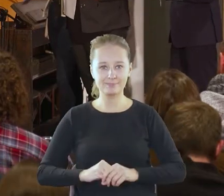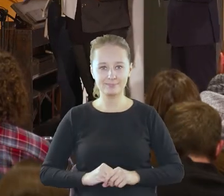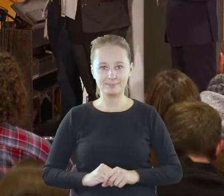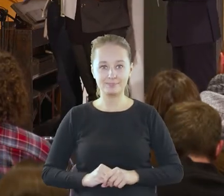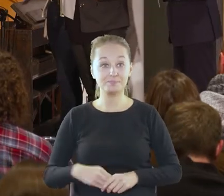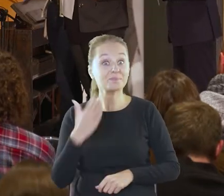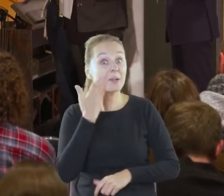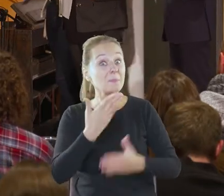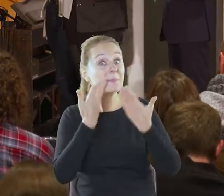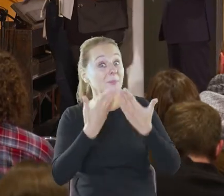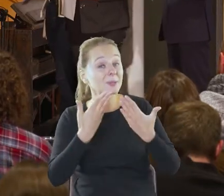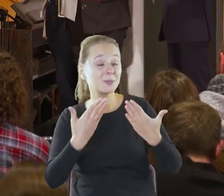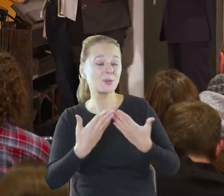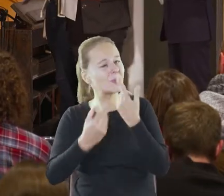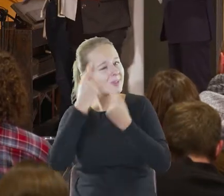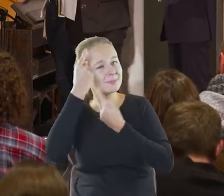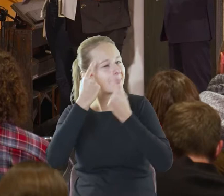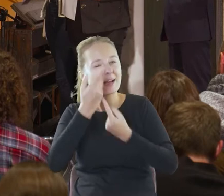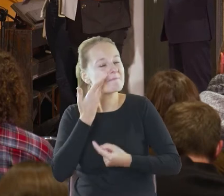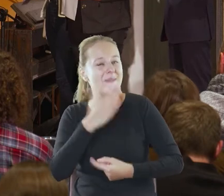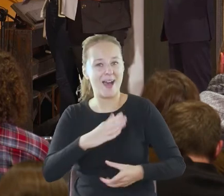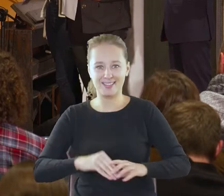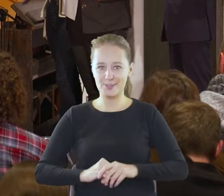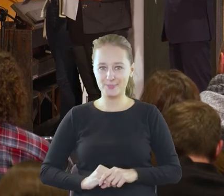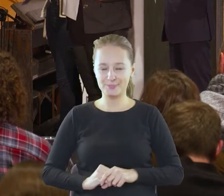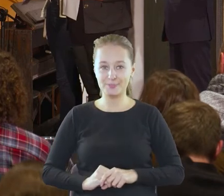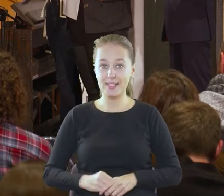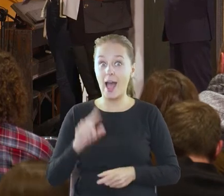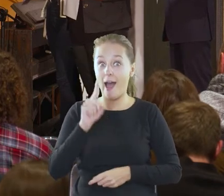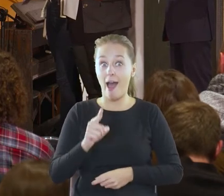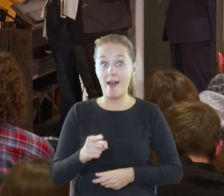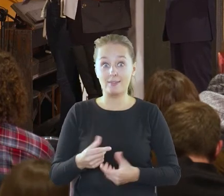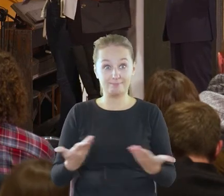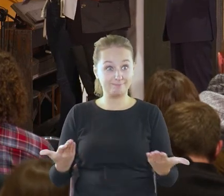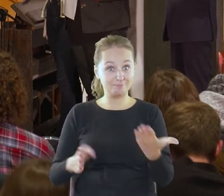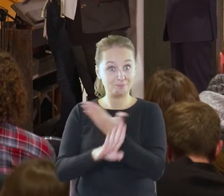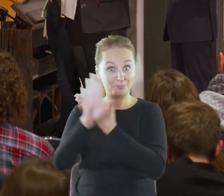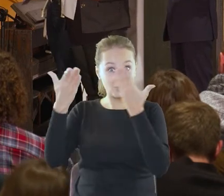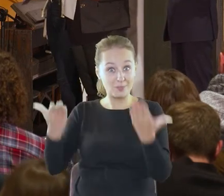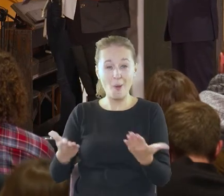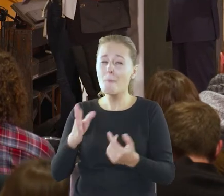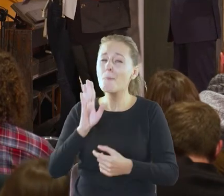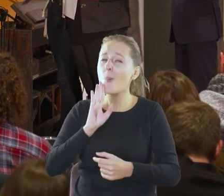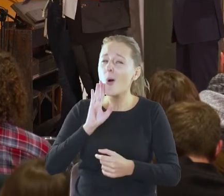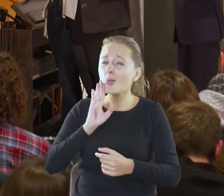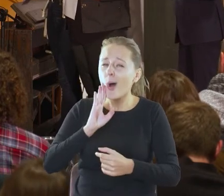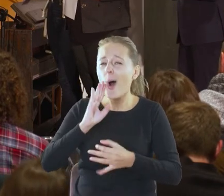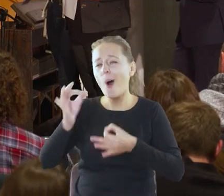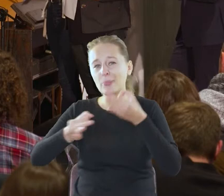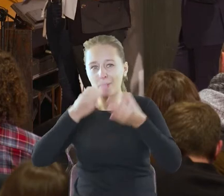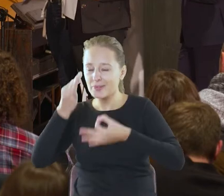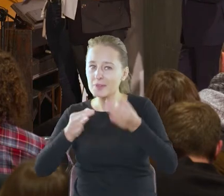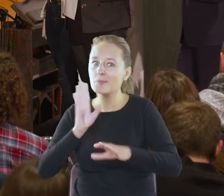Bardzo panu dziękuję za tę refleksję. Bardzo. A przed państwem w podobnym zwierzeniu, znaczy